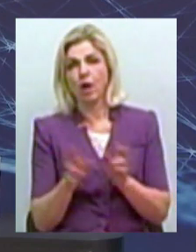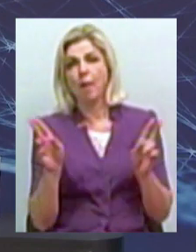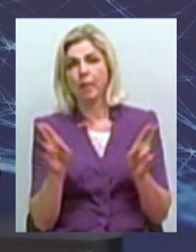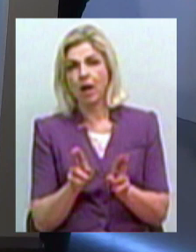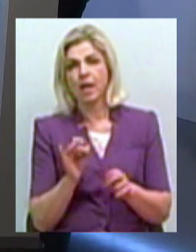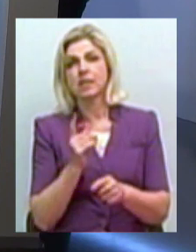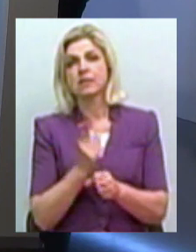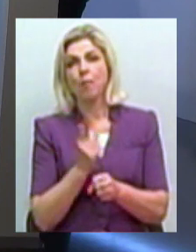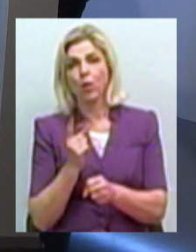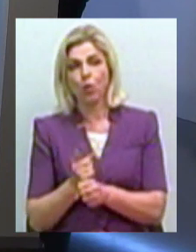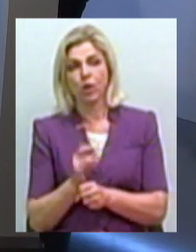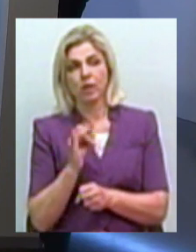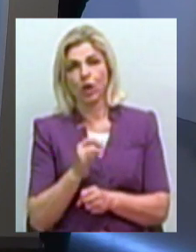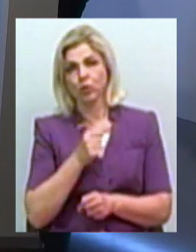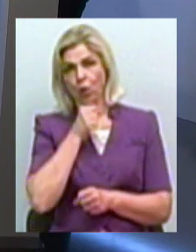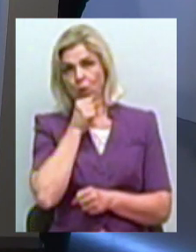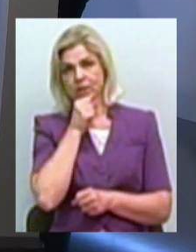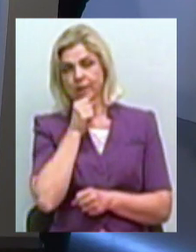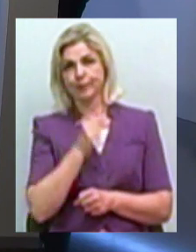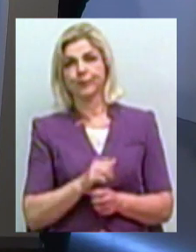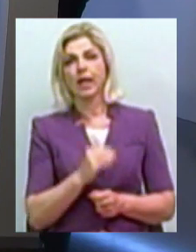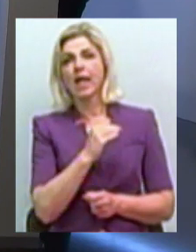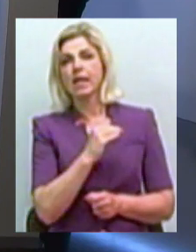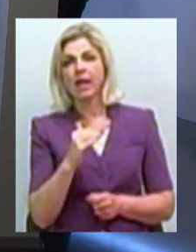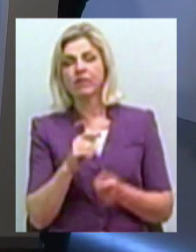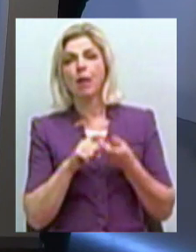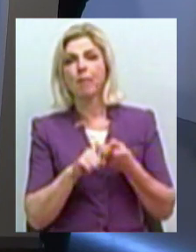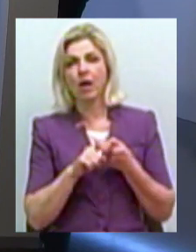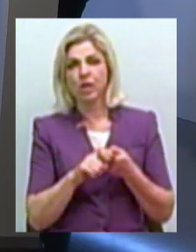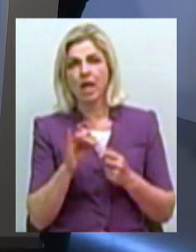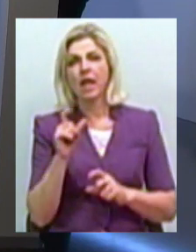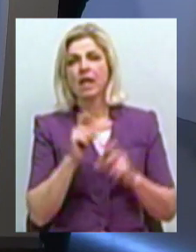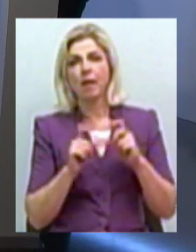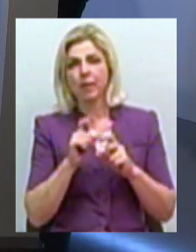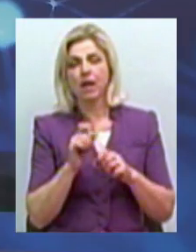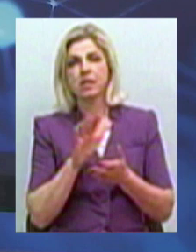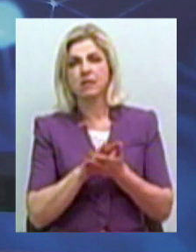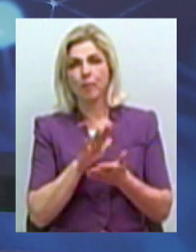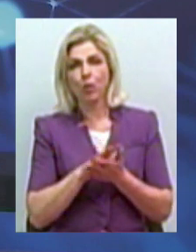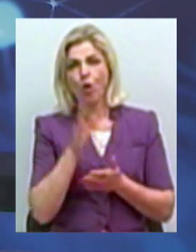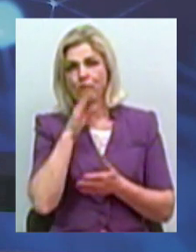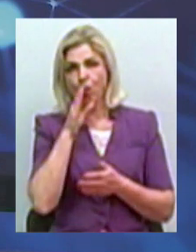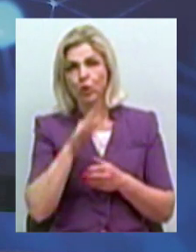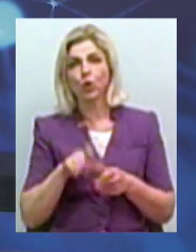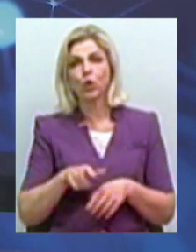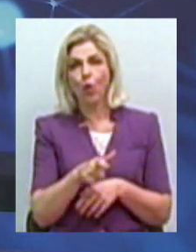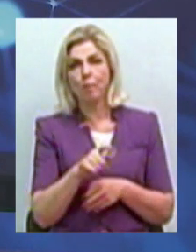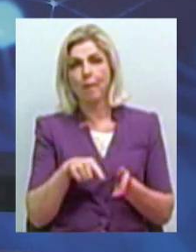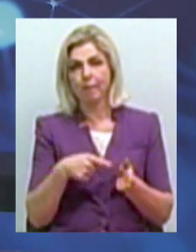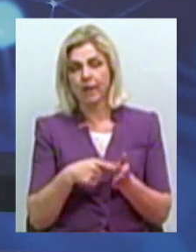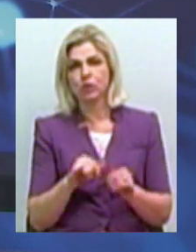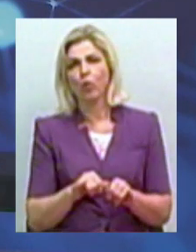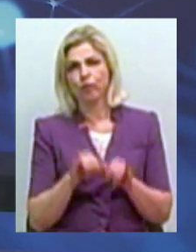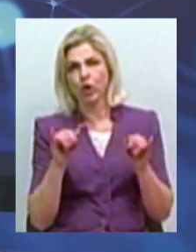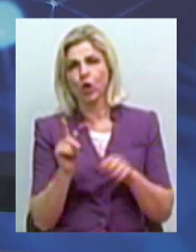заборонами і дорослі. Рівень бактеріологічного та хімічного забруднення водойом міста перевищує